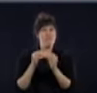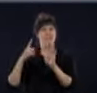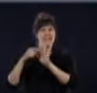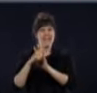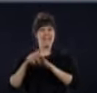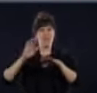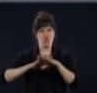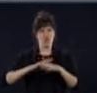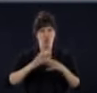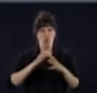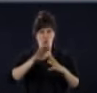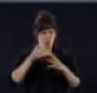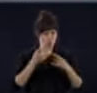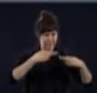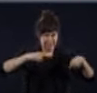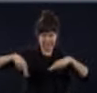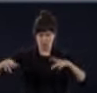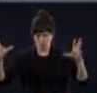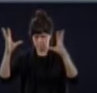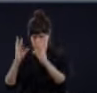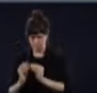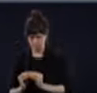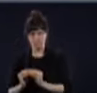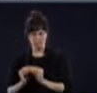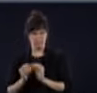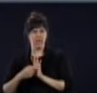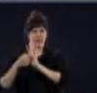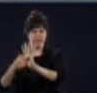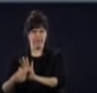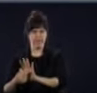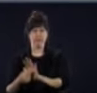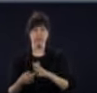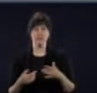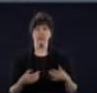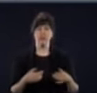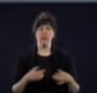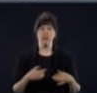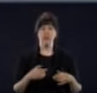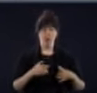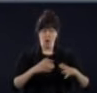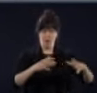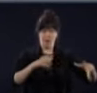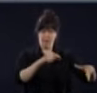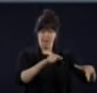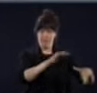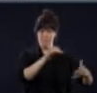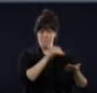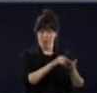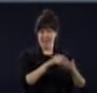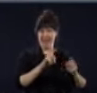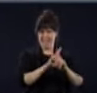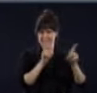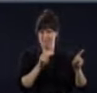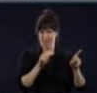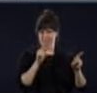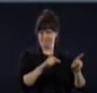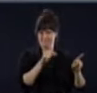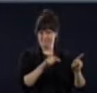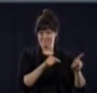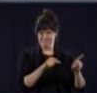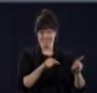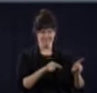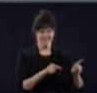deux tiers de ces gens-là ont été hospitalisés et ont eu des soins intensifs dans la grande région de Montréal. Alors,